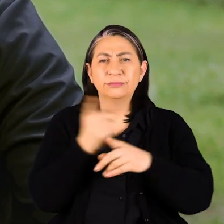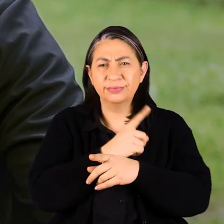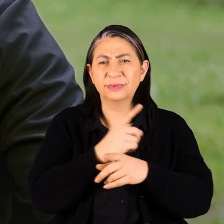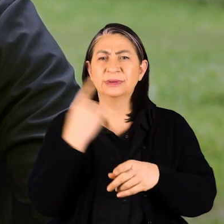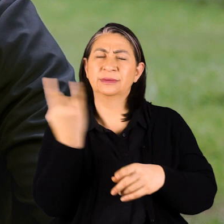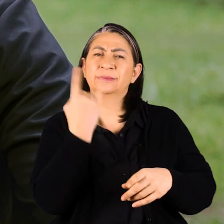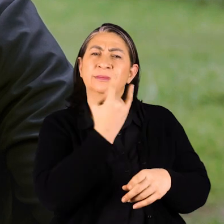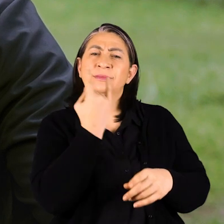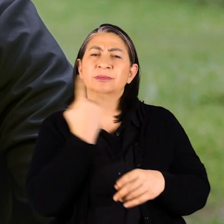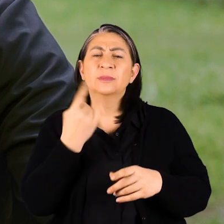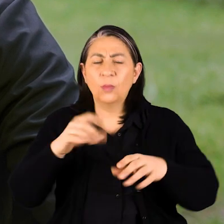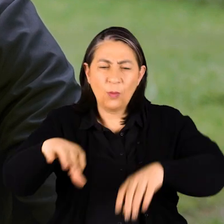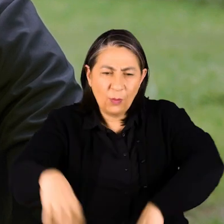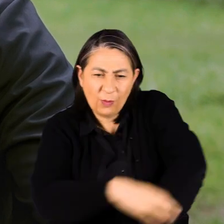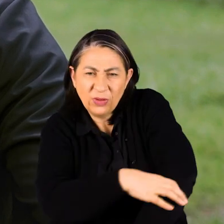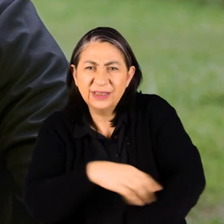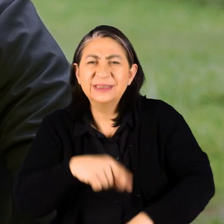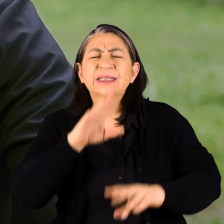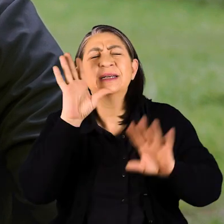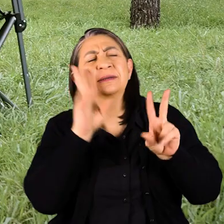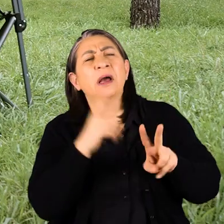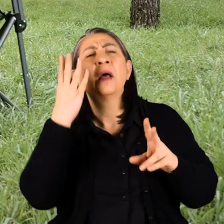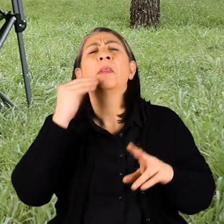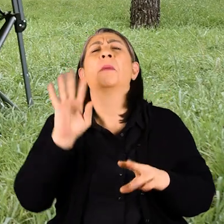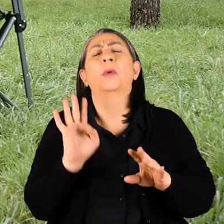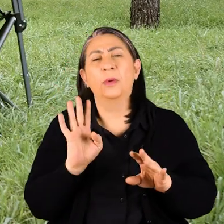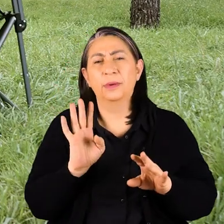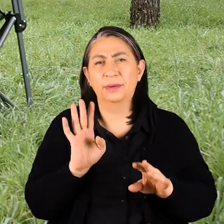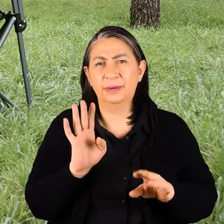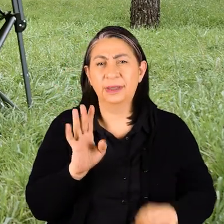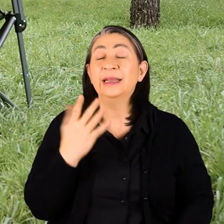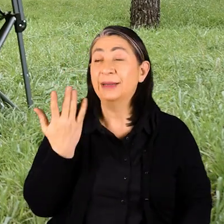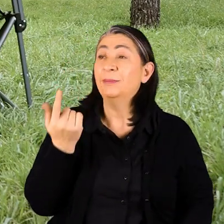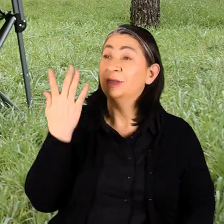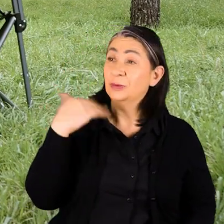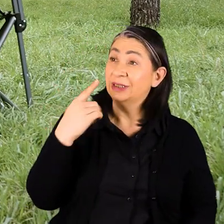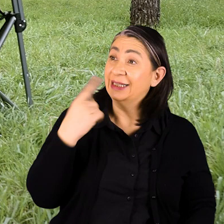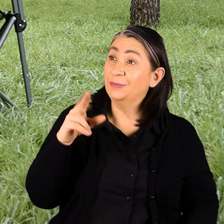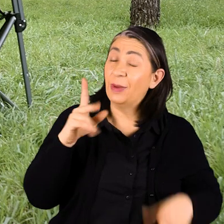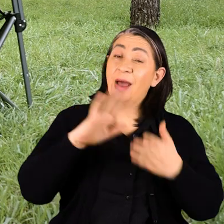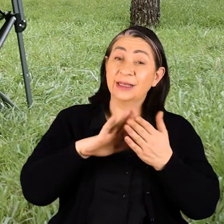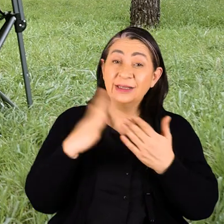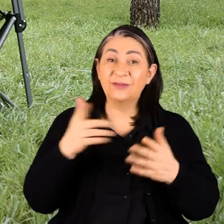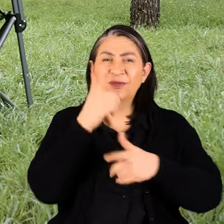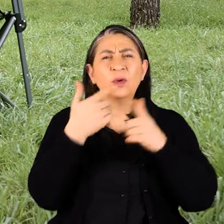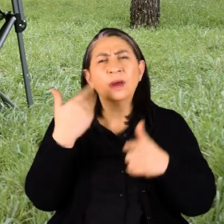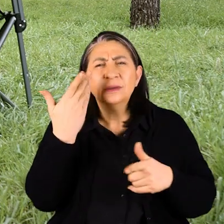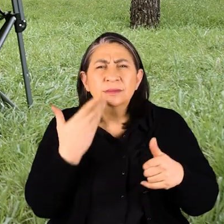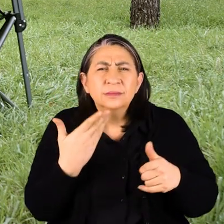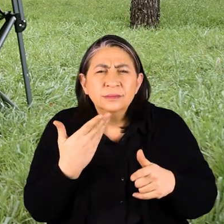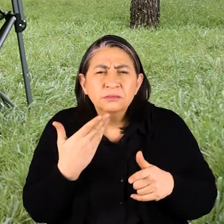gezdiğimiz için Protezi genelde kimse anlayamıyor Aynen çünkü demin de dediğim gibi arkadaşlar işte videoları